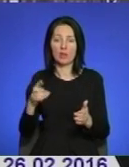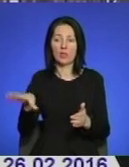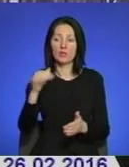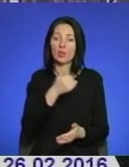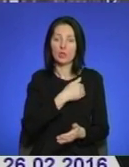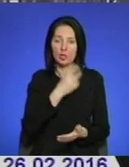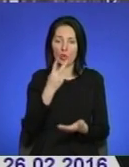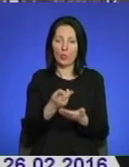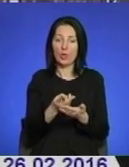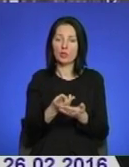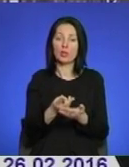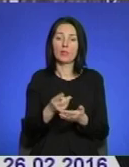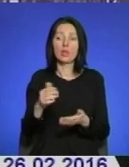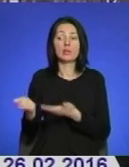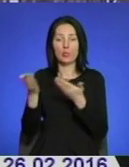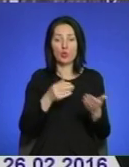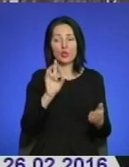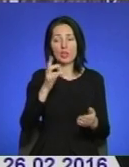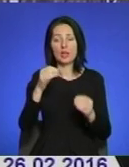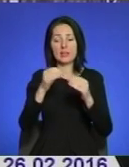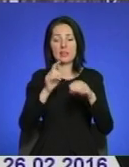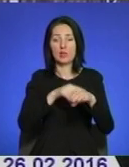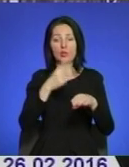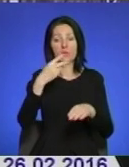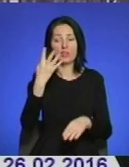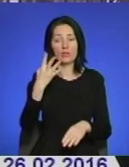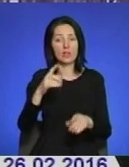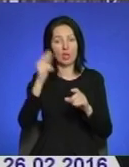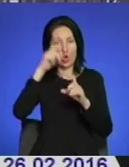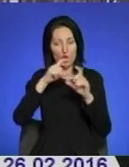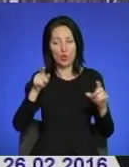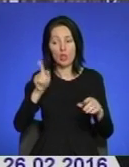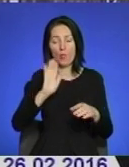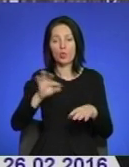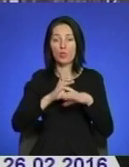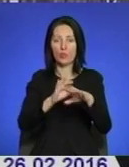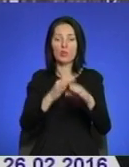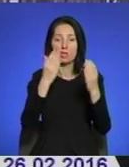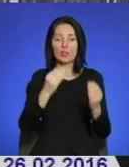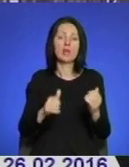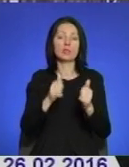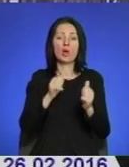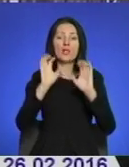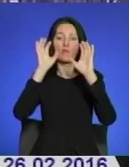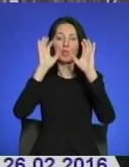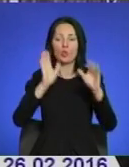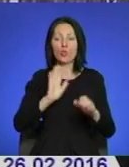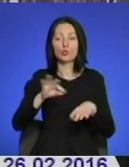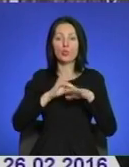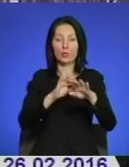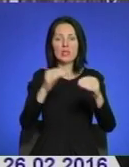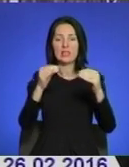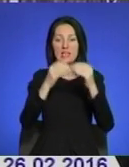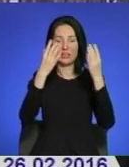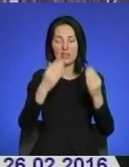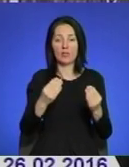побачити від кільця запрошую, неділю на 10-ту годину в 24-ту школу. Там буде проводитися в цей день змагання з волейболу. Будуть проводитися 10 днів,